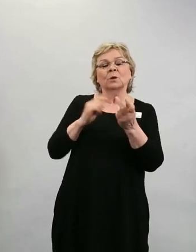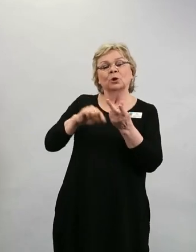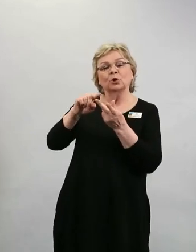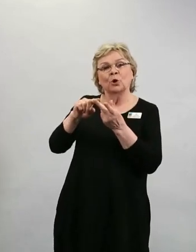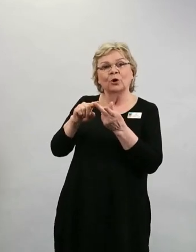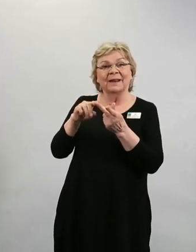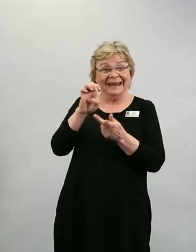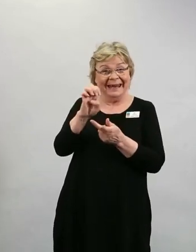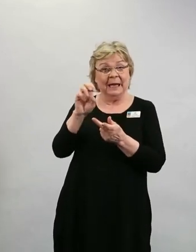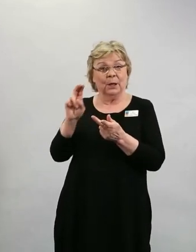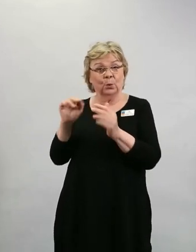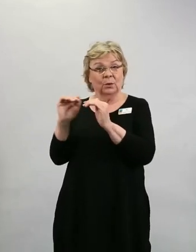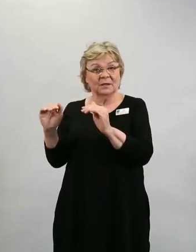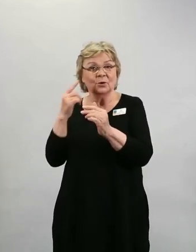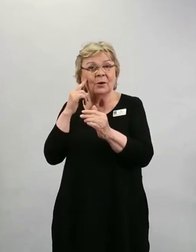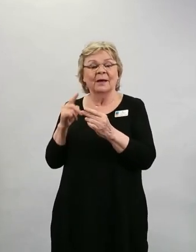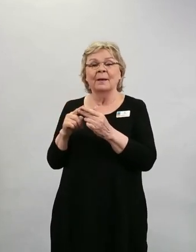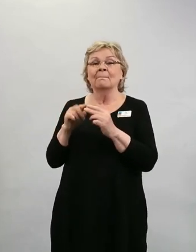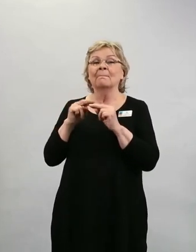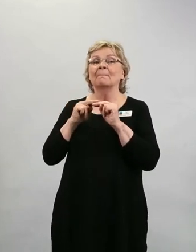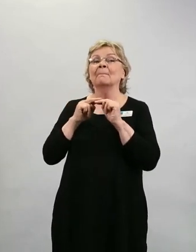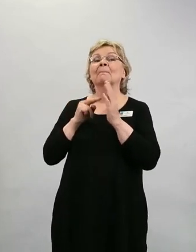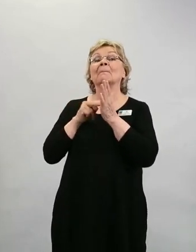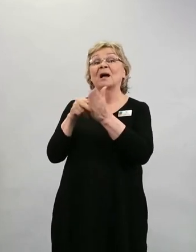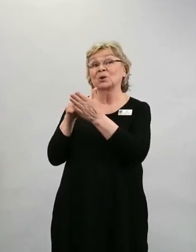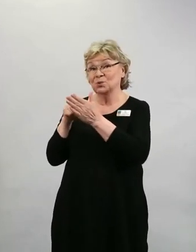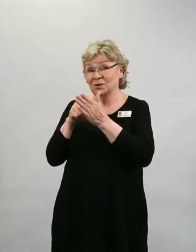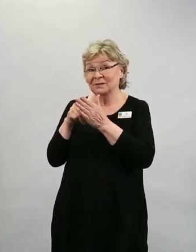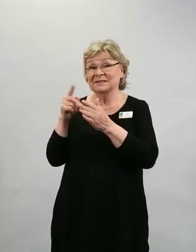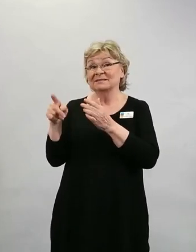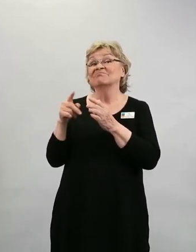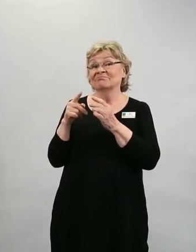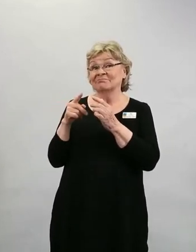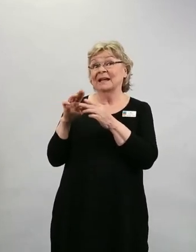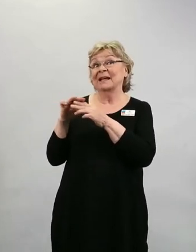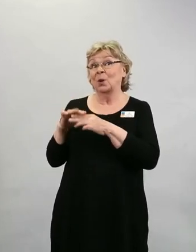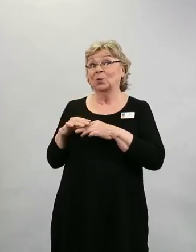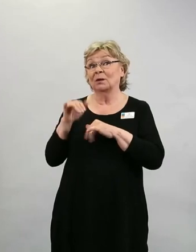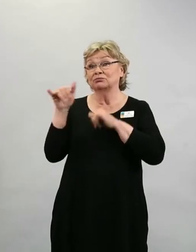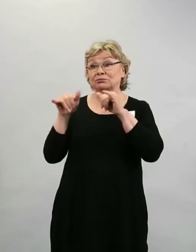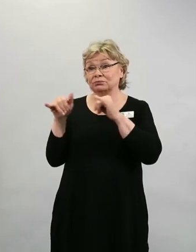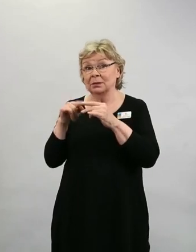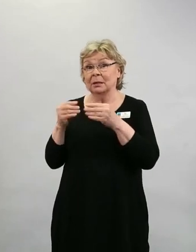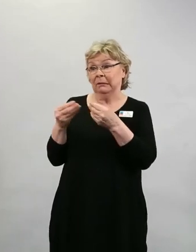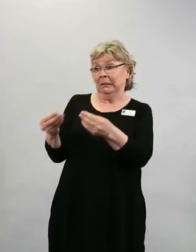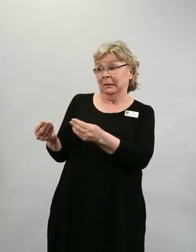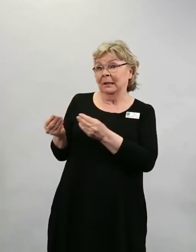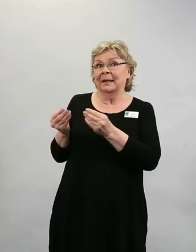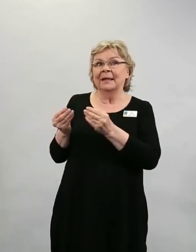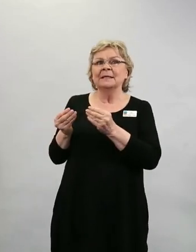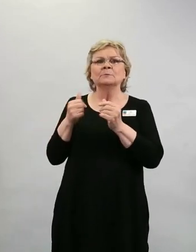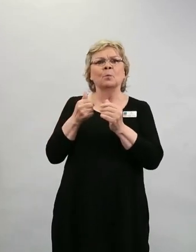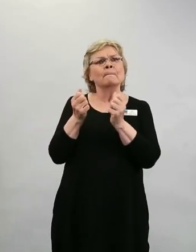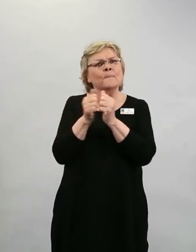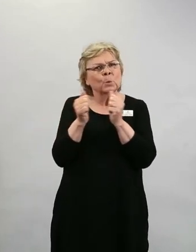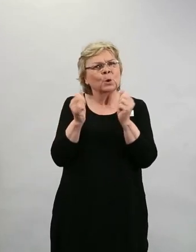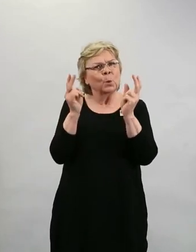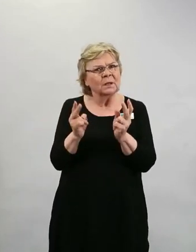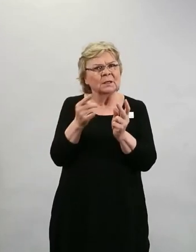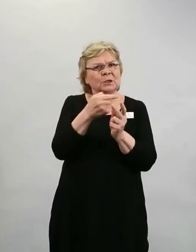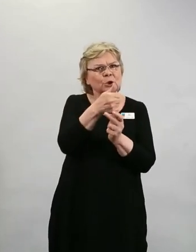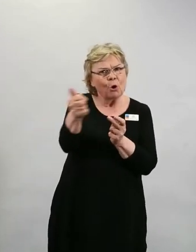matkustamisessa, mutta siinäkin sitten jokainen maa kuitenkin vähän itse päättää, että minkälaiset kriteerit heillä on